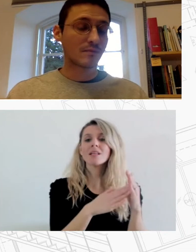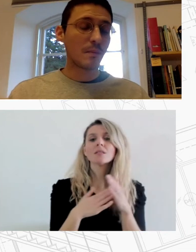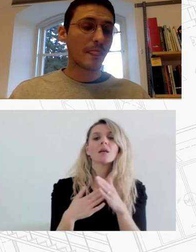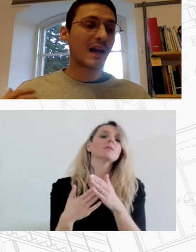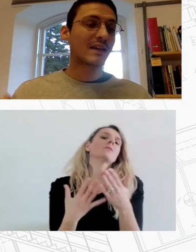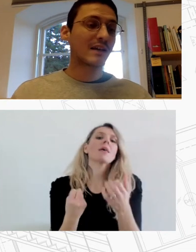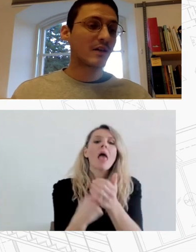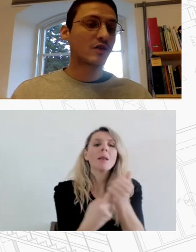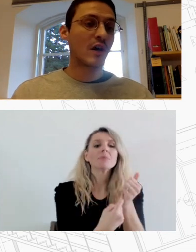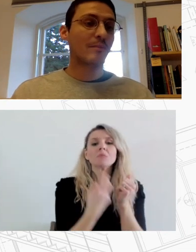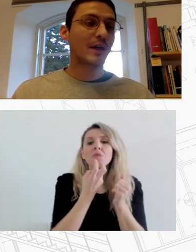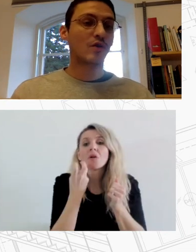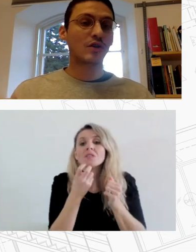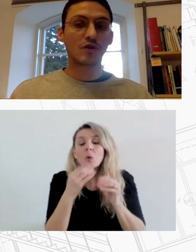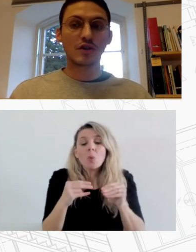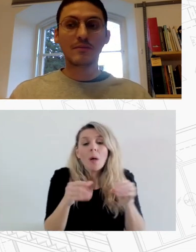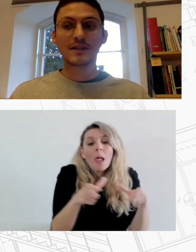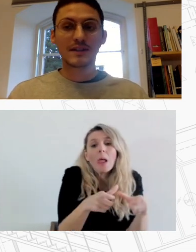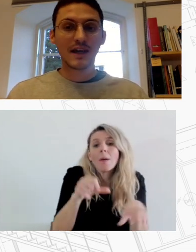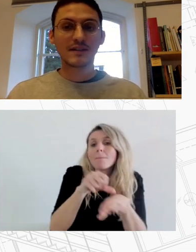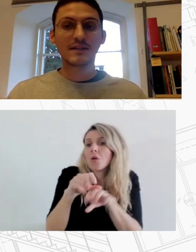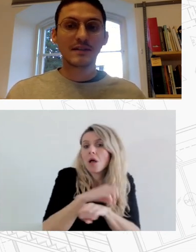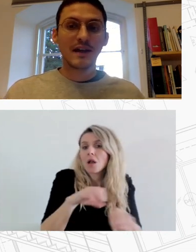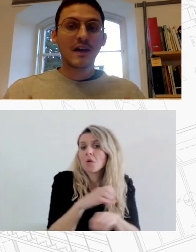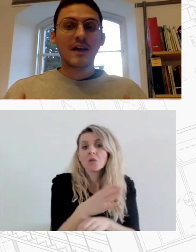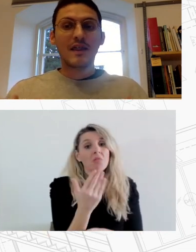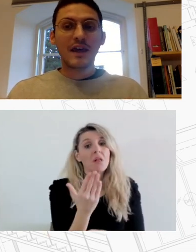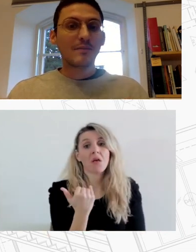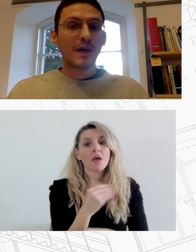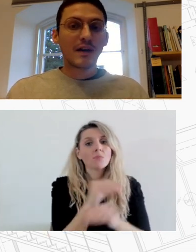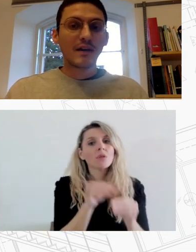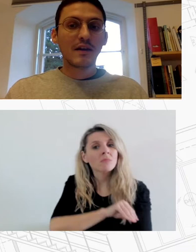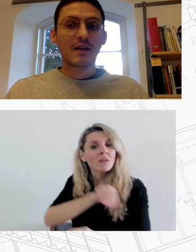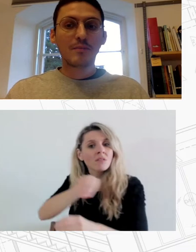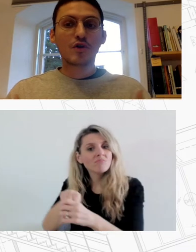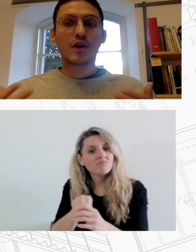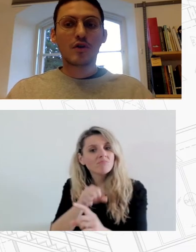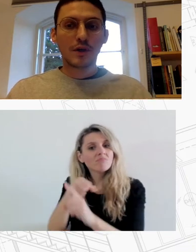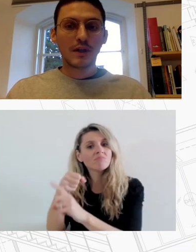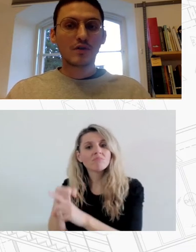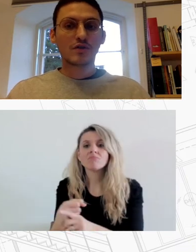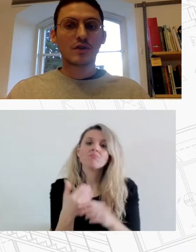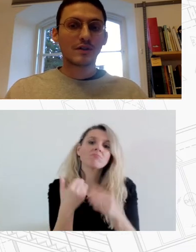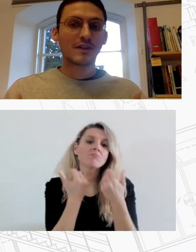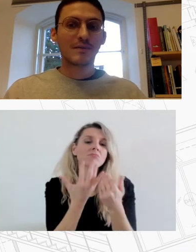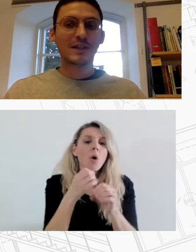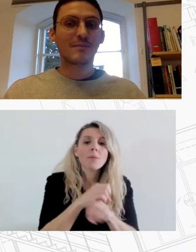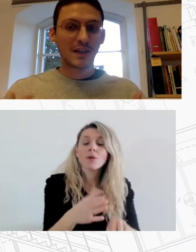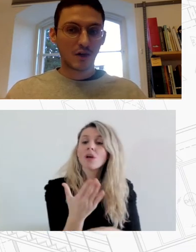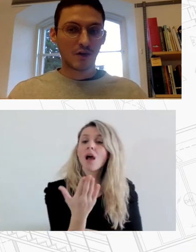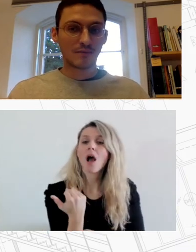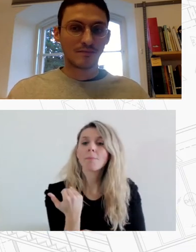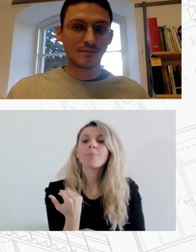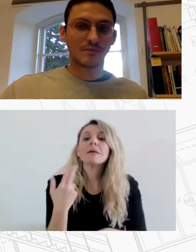αλλά κυρίως με το ότι το ζήτημα της στέγασης δεν παίρνει δεν προτεραιοποιείται ως ζήτημα